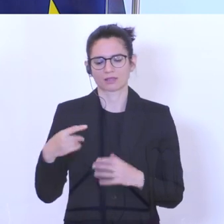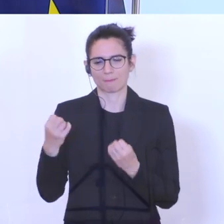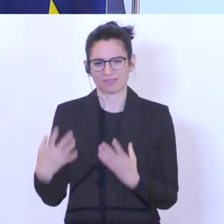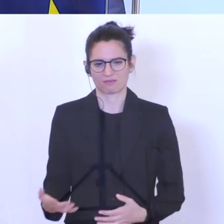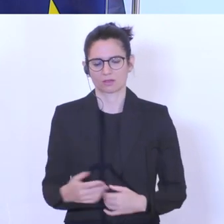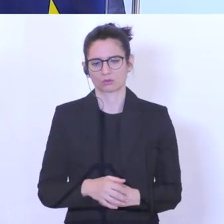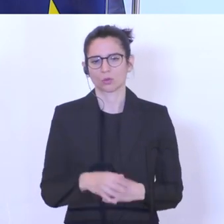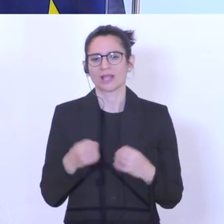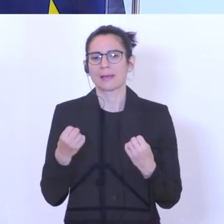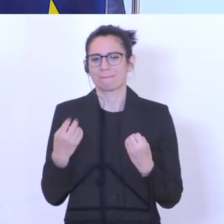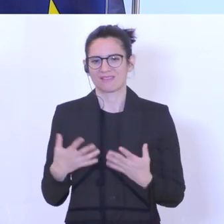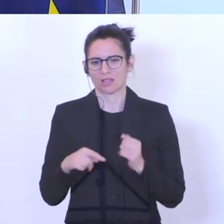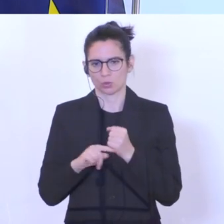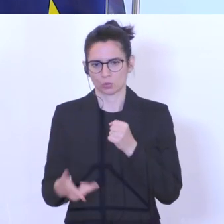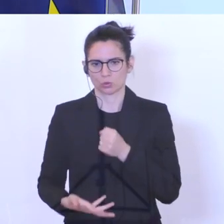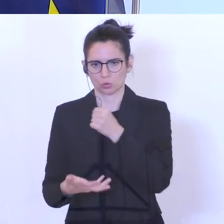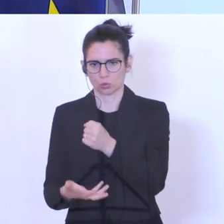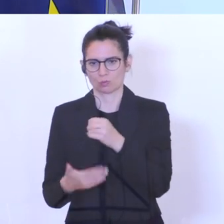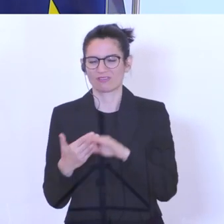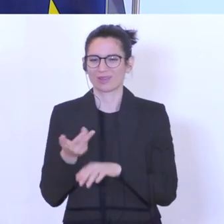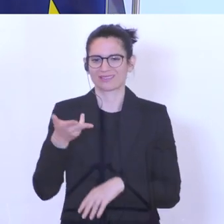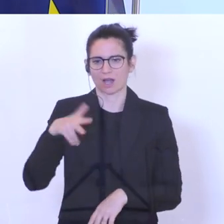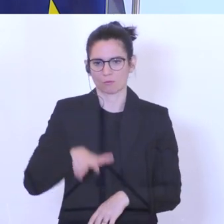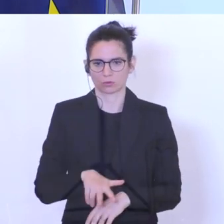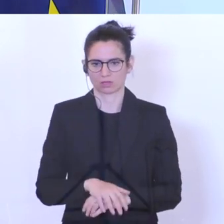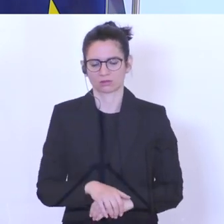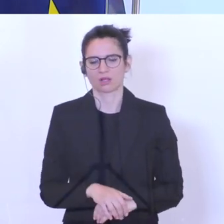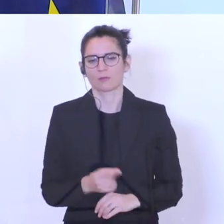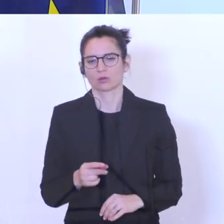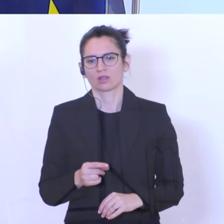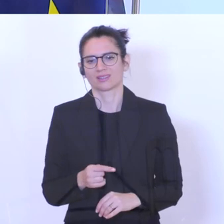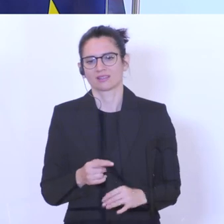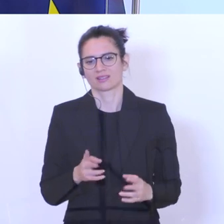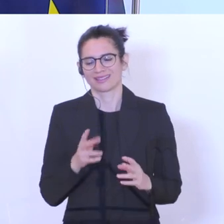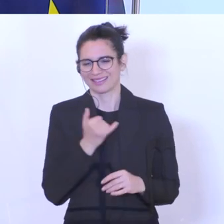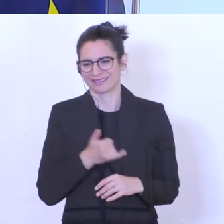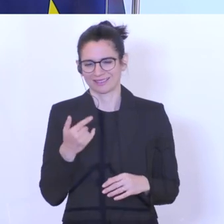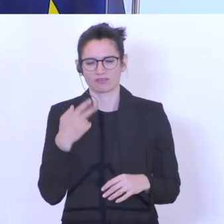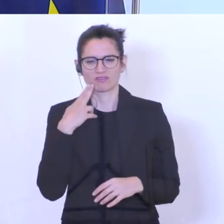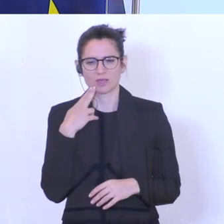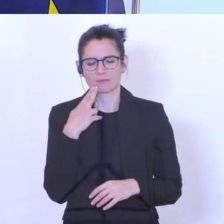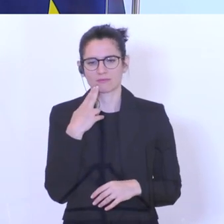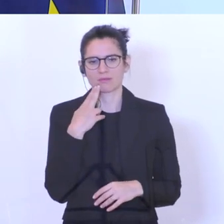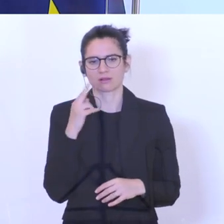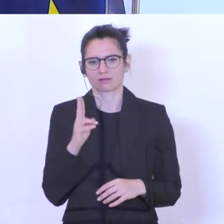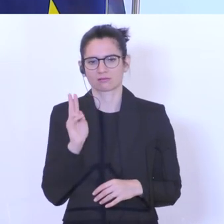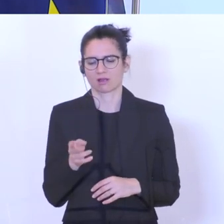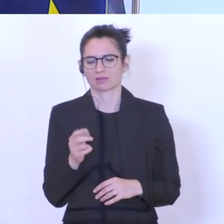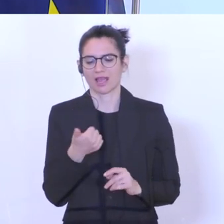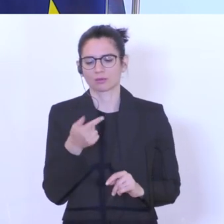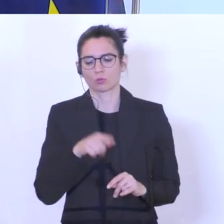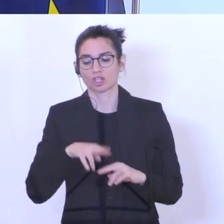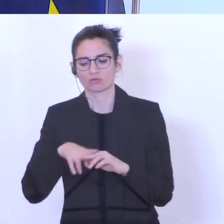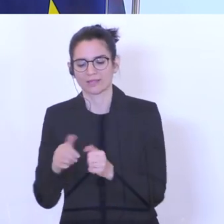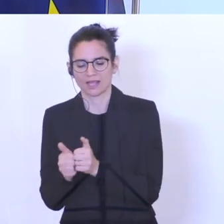und die Bewilligungssumme ist für die gesamten Monate der Kurzarbeit. Dementsprechend kann jedes Unternehmen im Monat danach